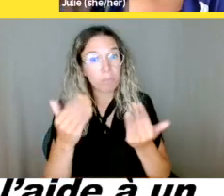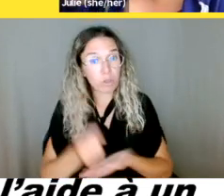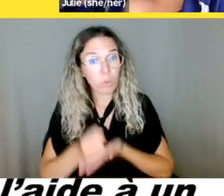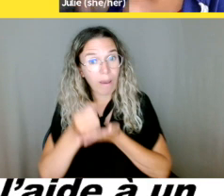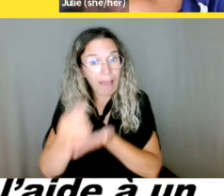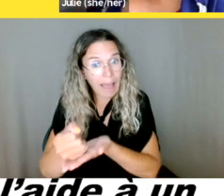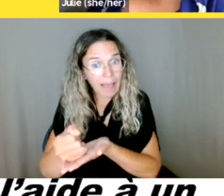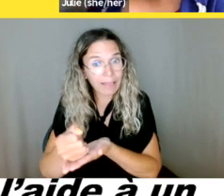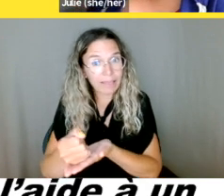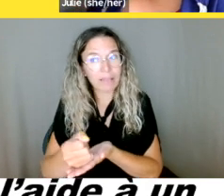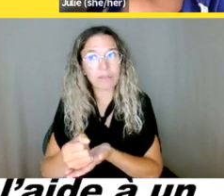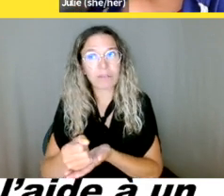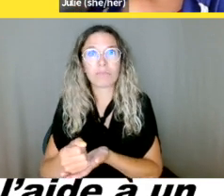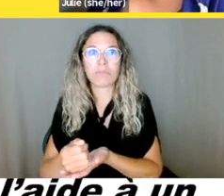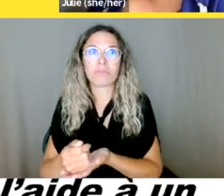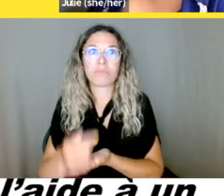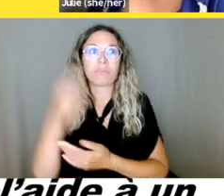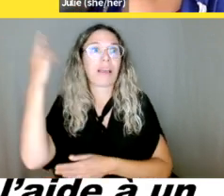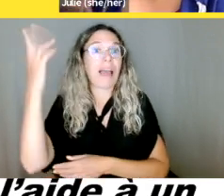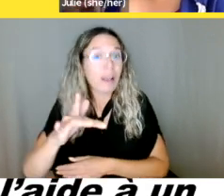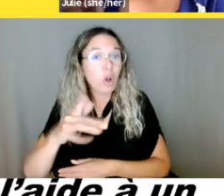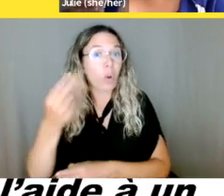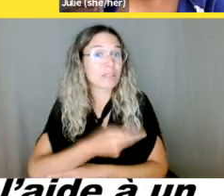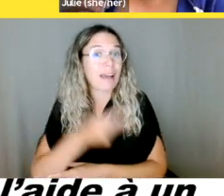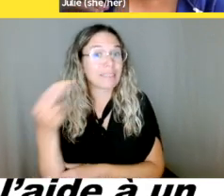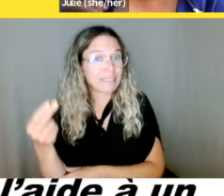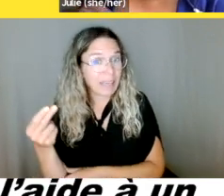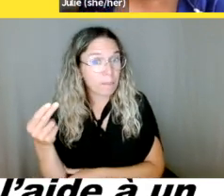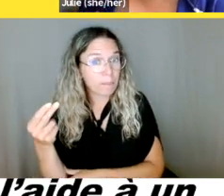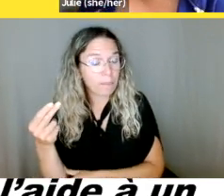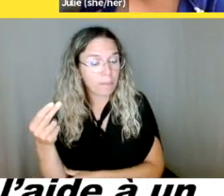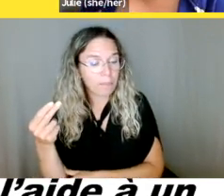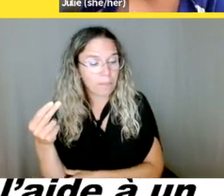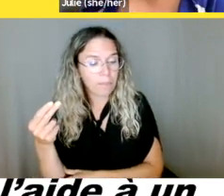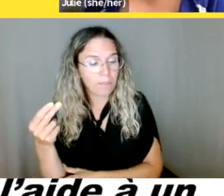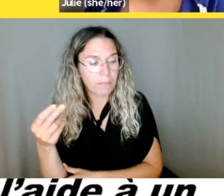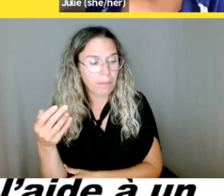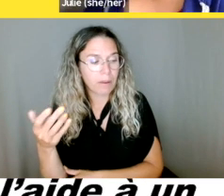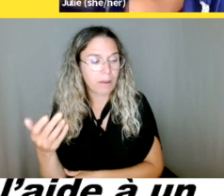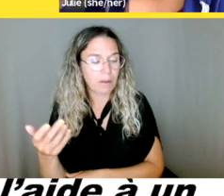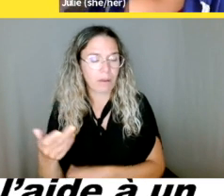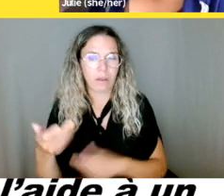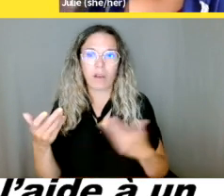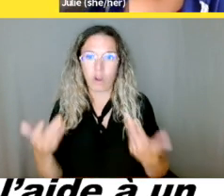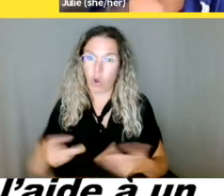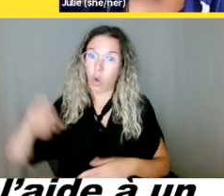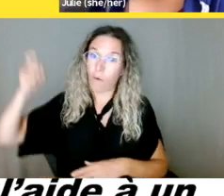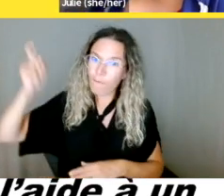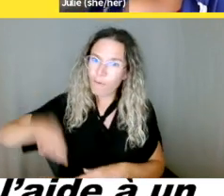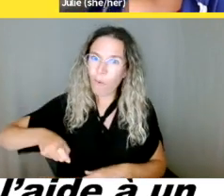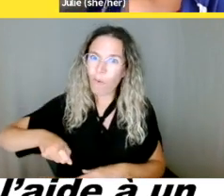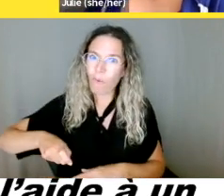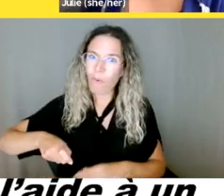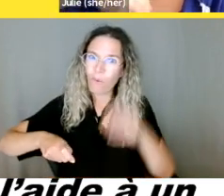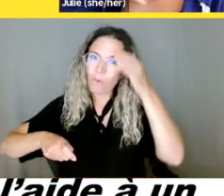là, ils ont l'obligation de vous donner un accommodement raisonnable et dans ce cas-ci, ce serait